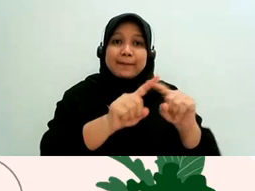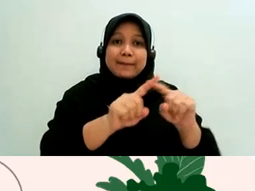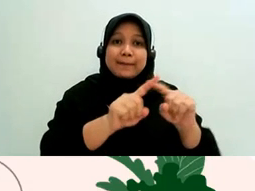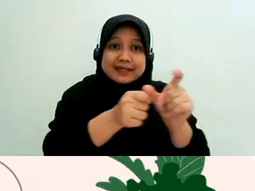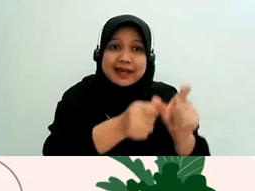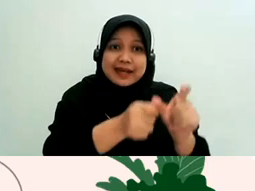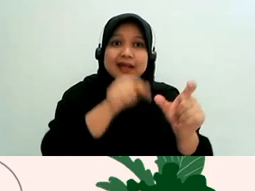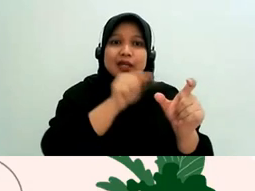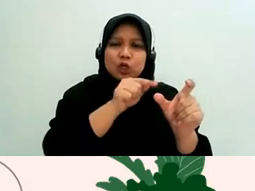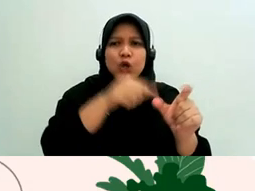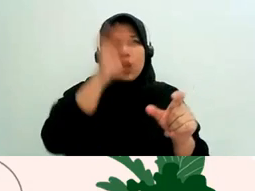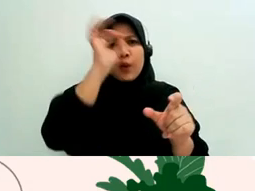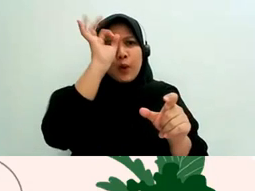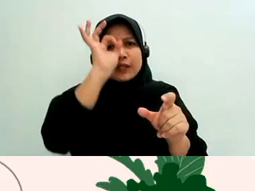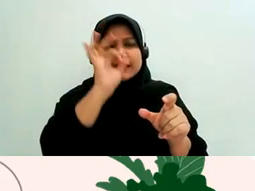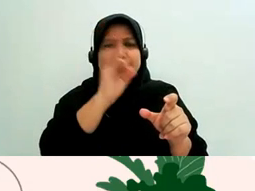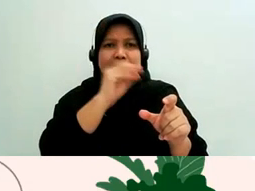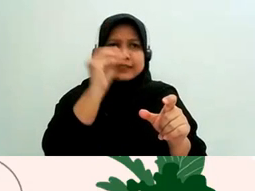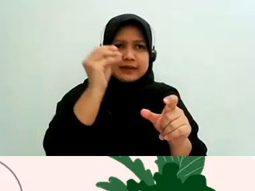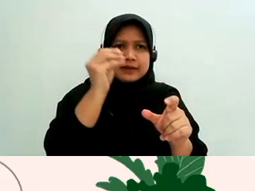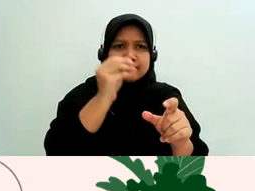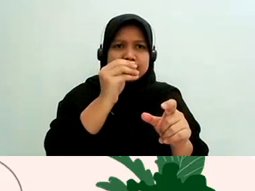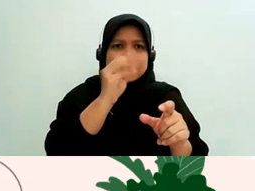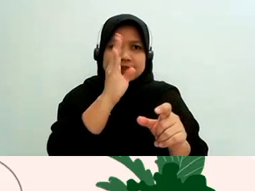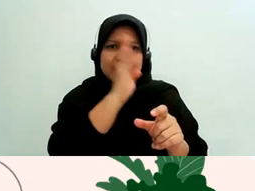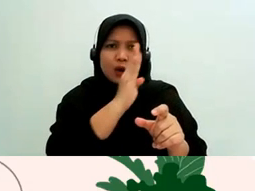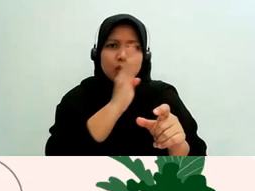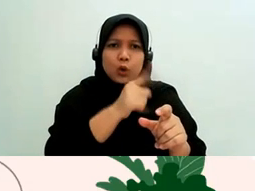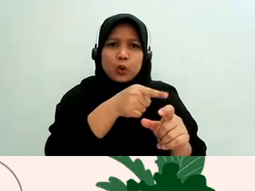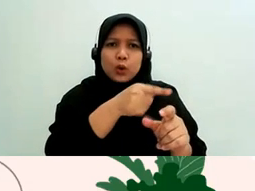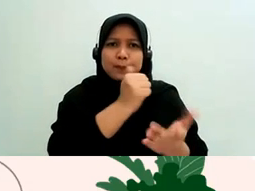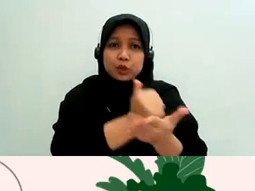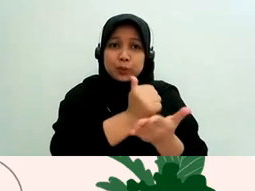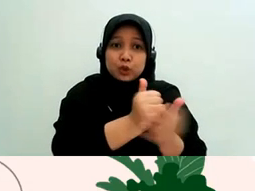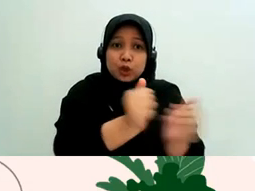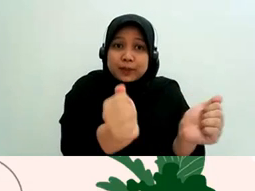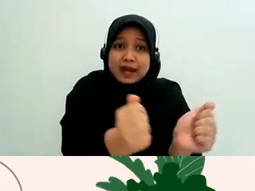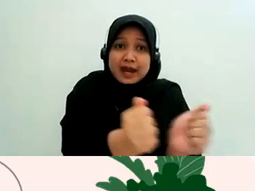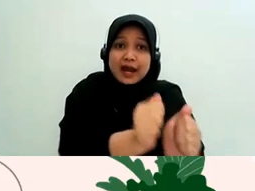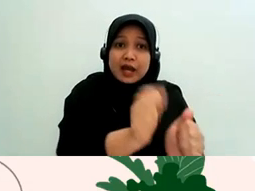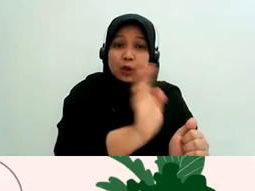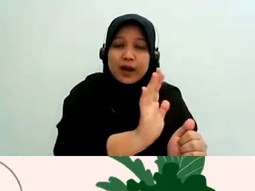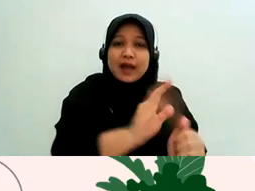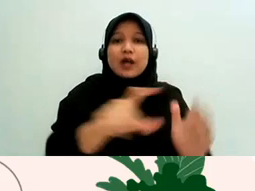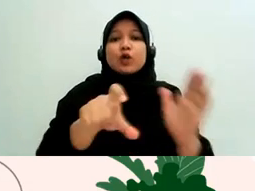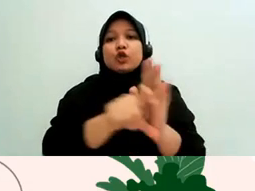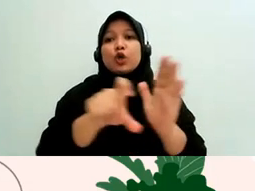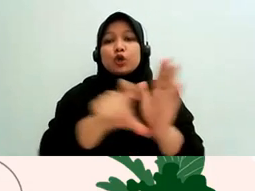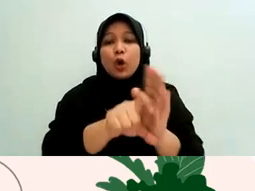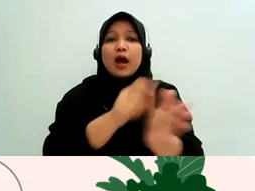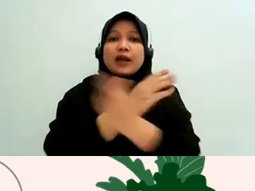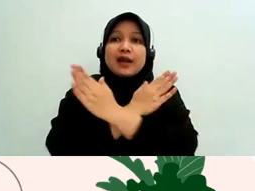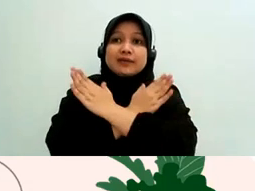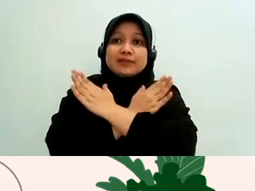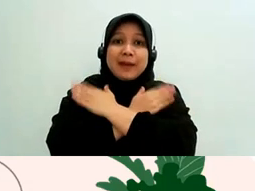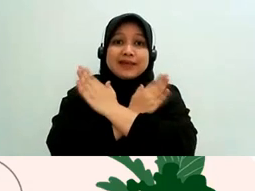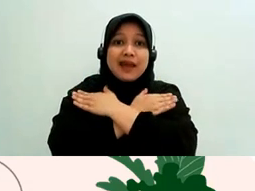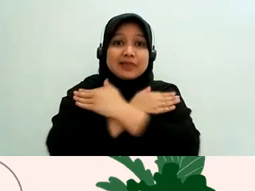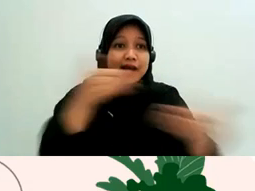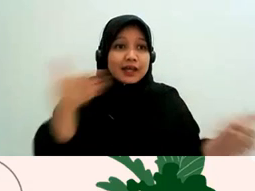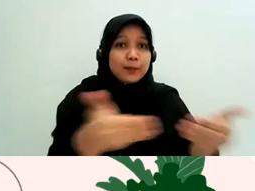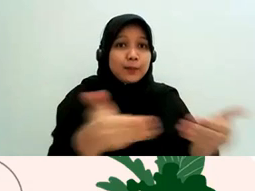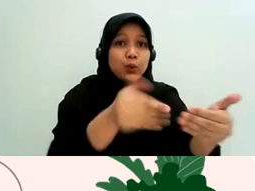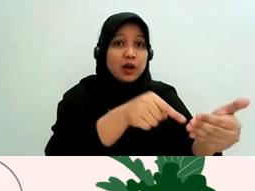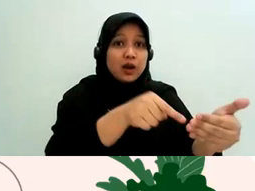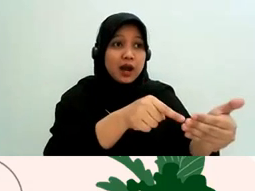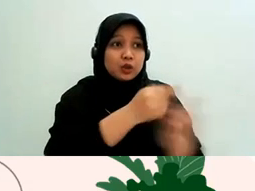beneran tindak pidana atau peristiwa biasa aja misalnya penemuan mayat misalnya di mana apakah mayat